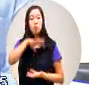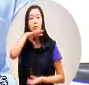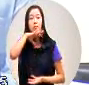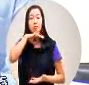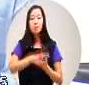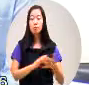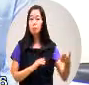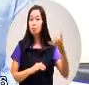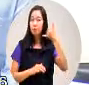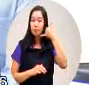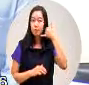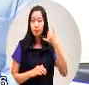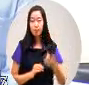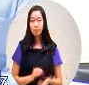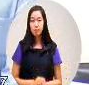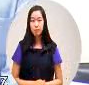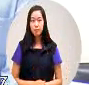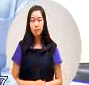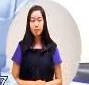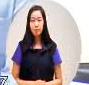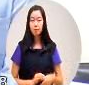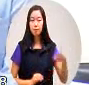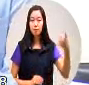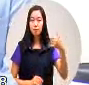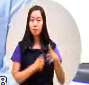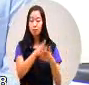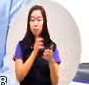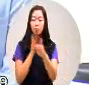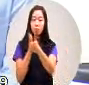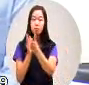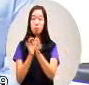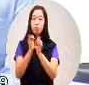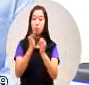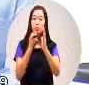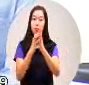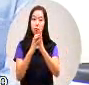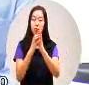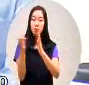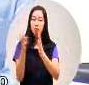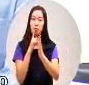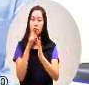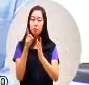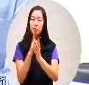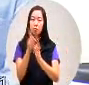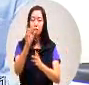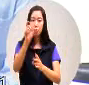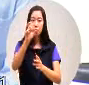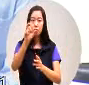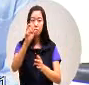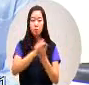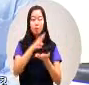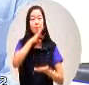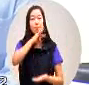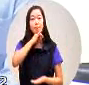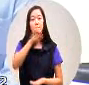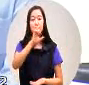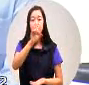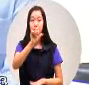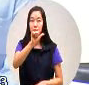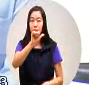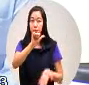打电话给我爱问社会局说65岁以上